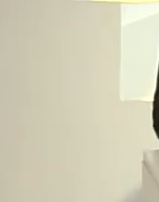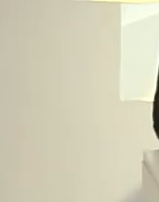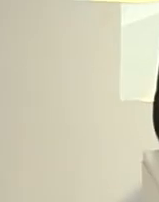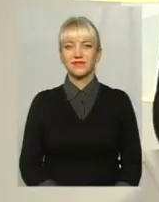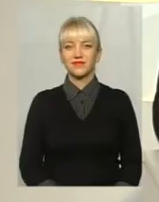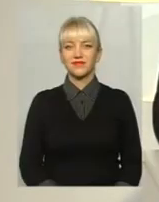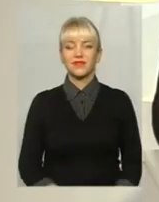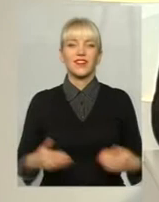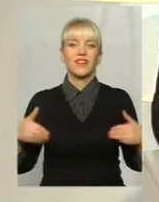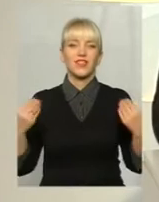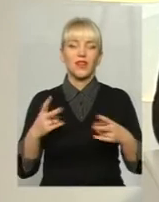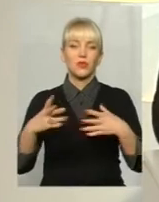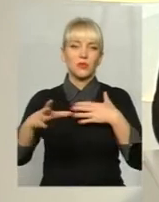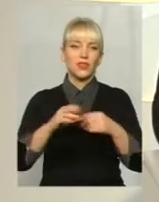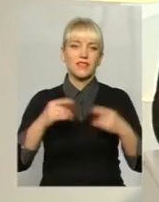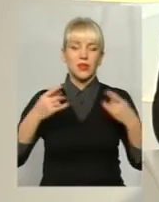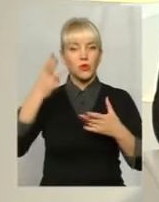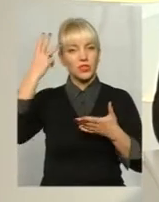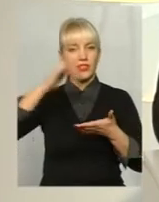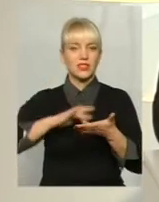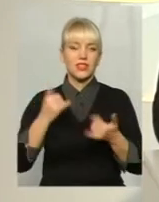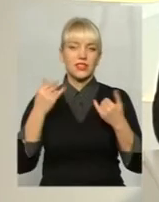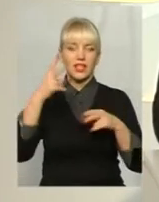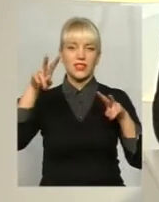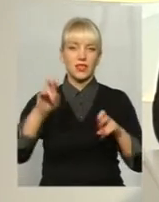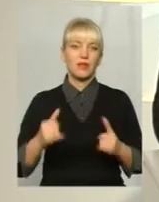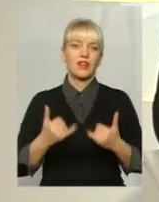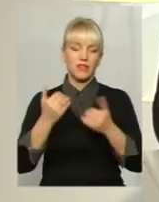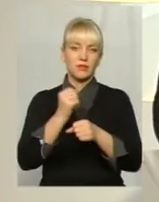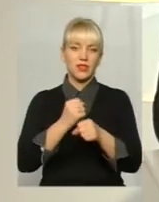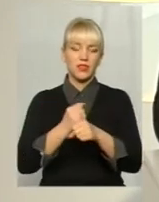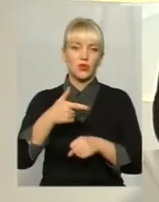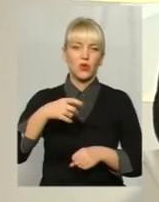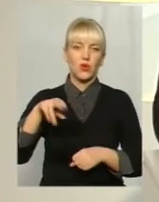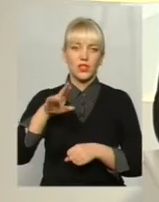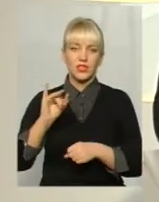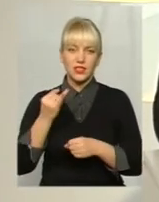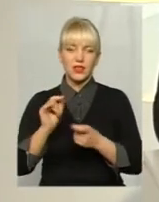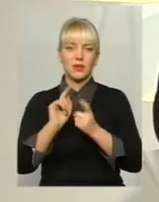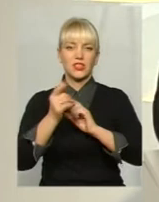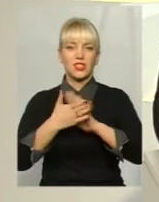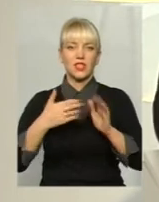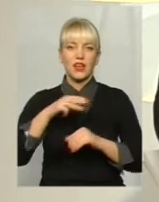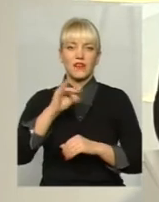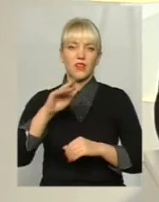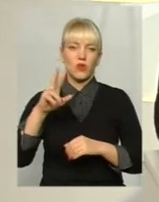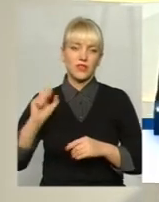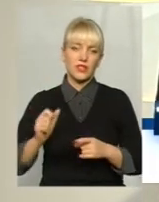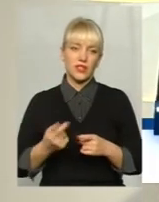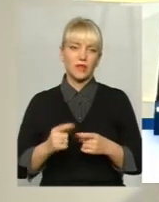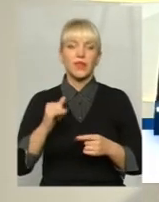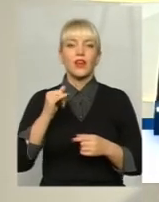Вітаю всіх, хто приєднався до телеканалу Поділля Центр. В ефірі тема. Для вас працює Володимир Гординський та Оксана Фіновська, я перекладав мою мову жестів.